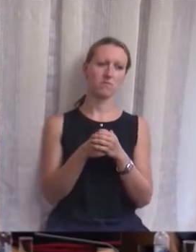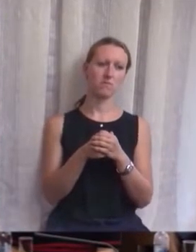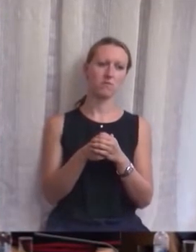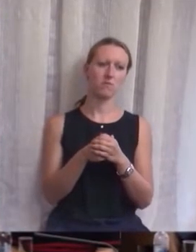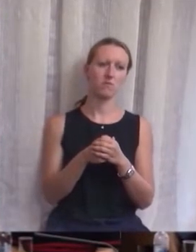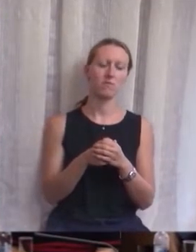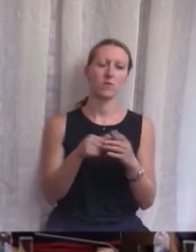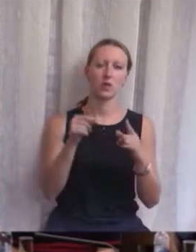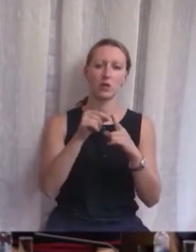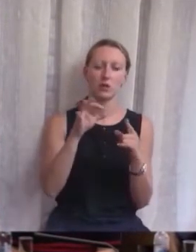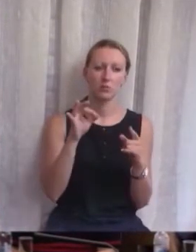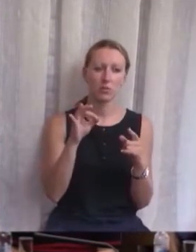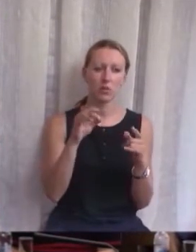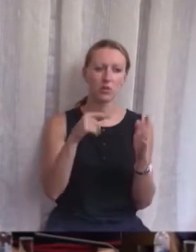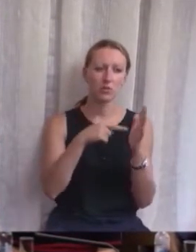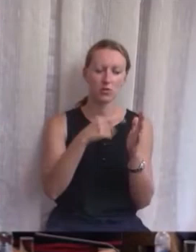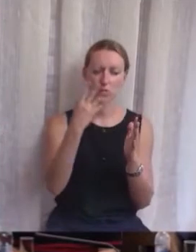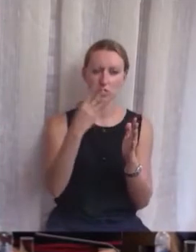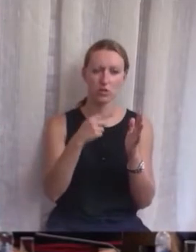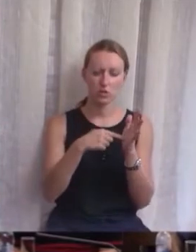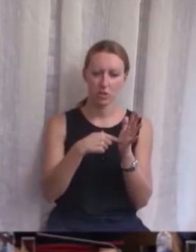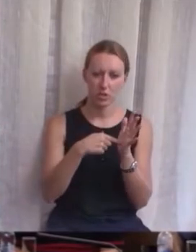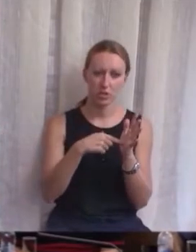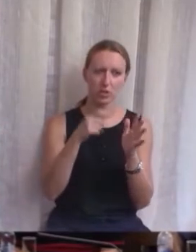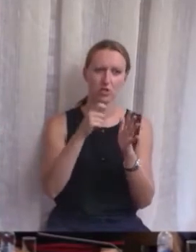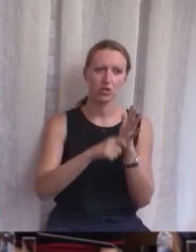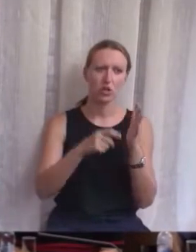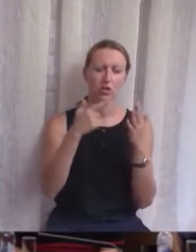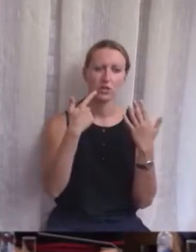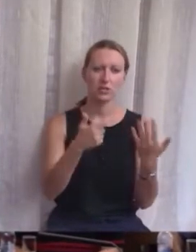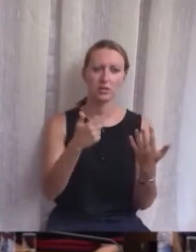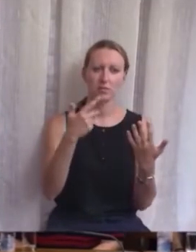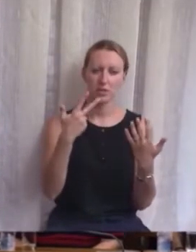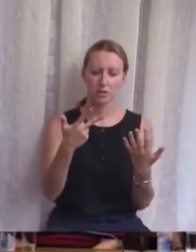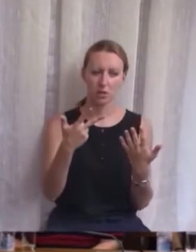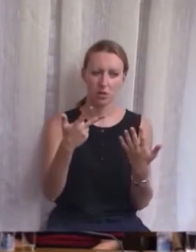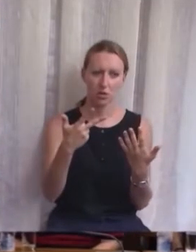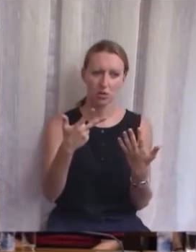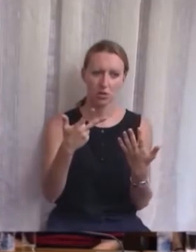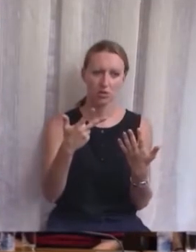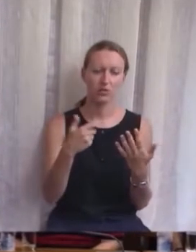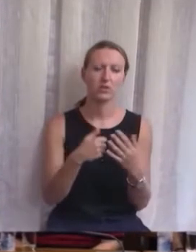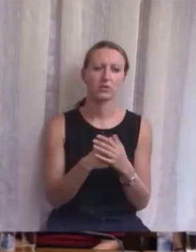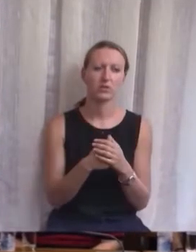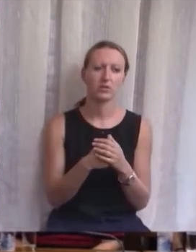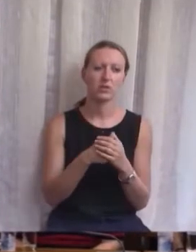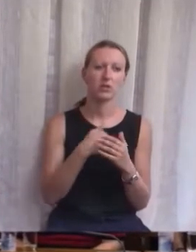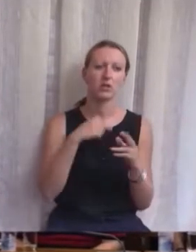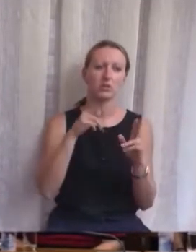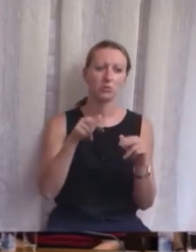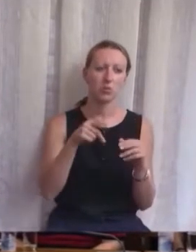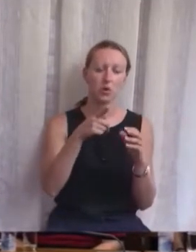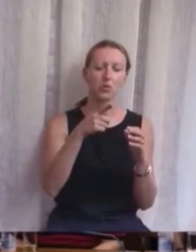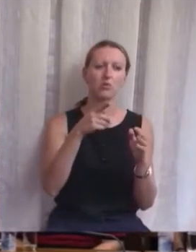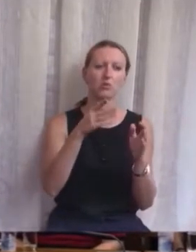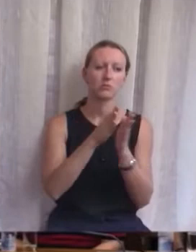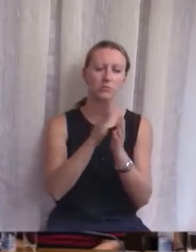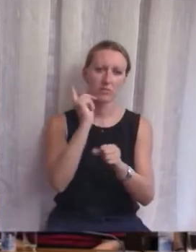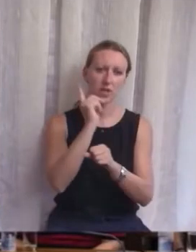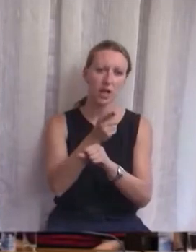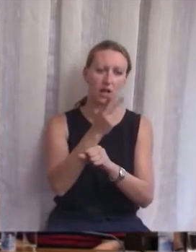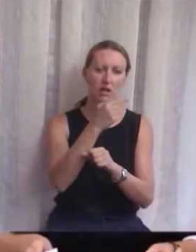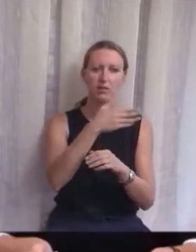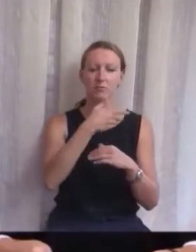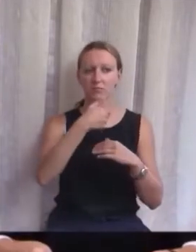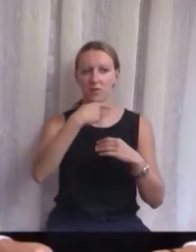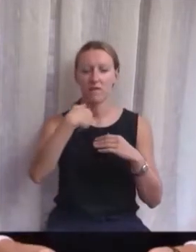temeljem stavka 4. članka 78 ima mogućnost udaljiti vas od